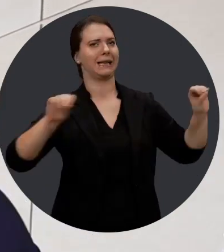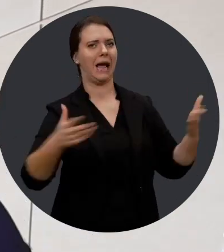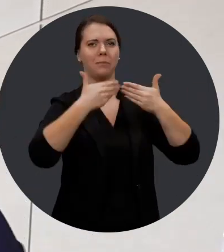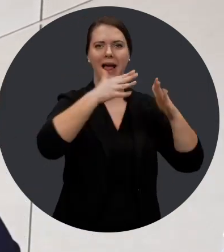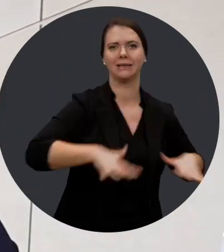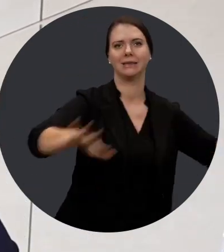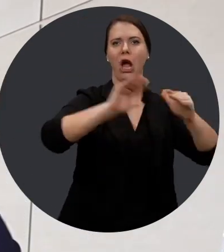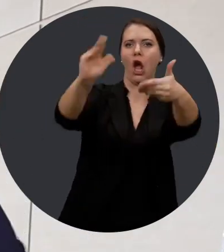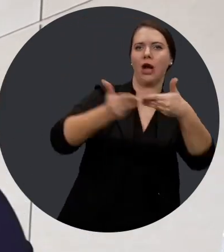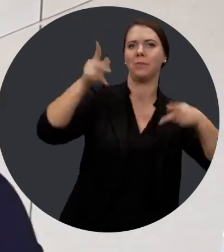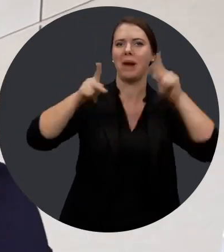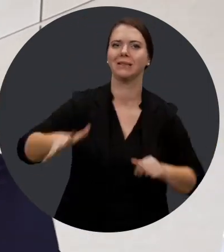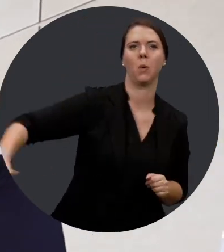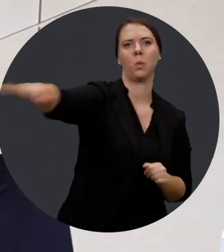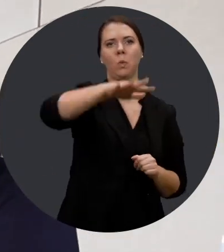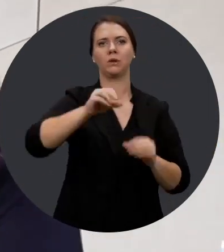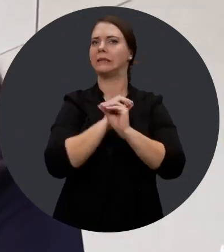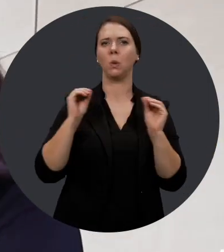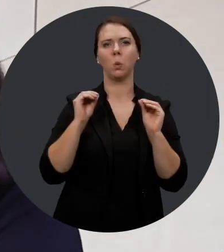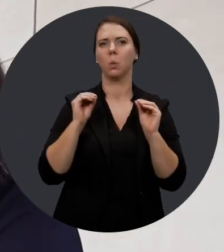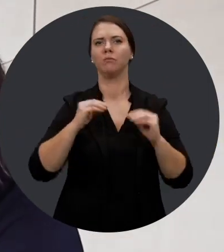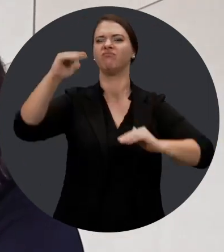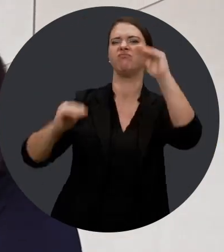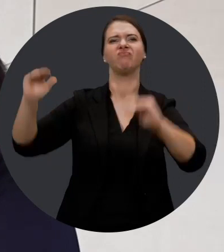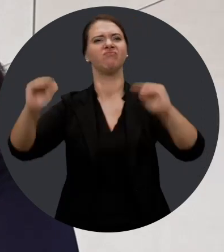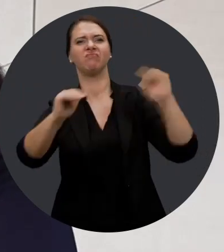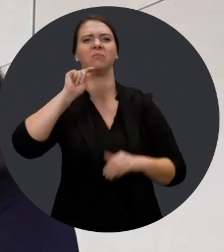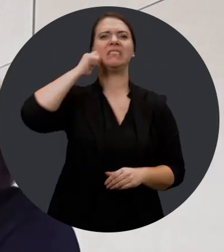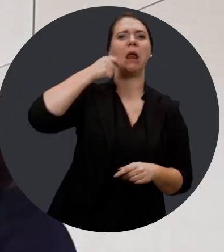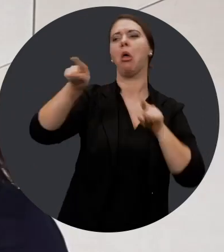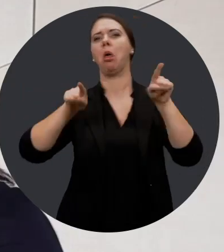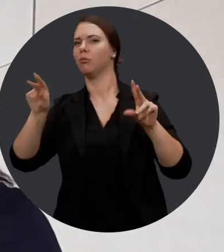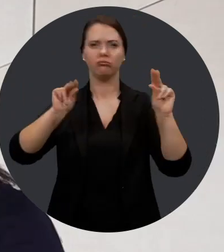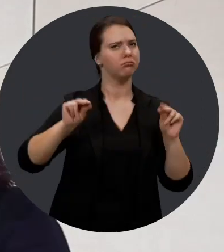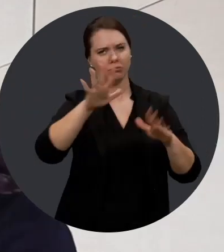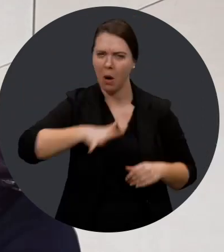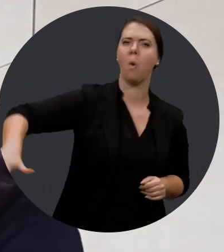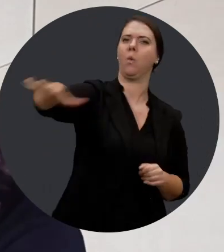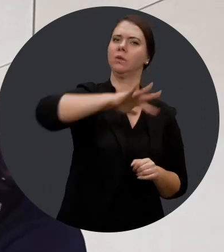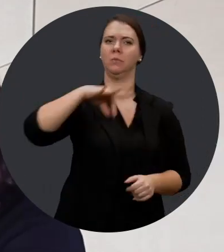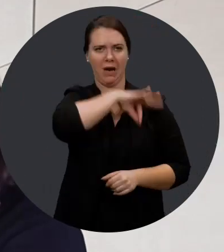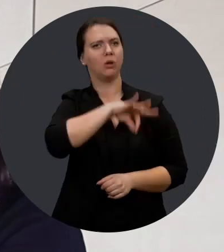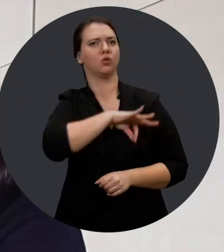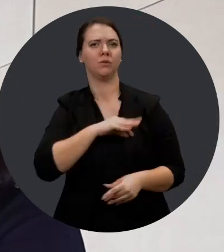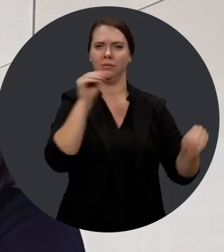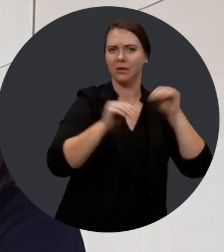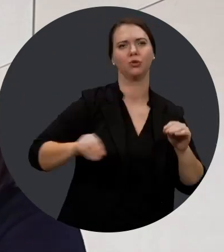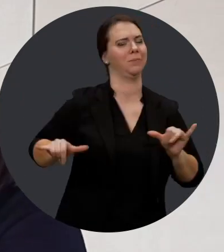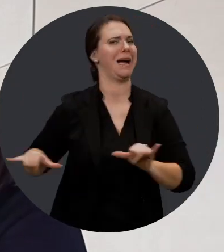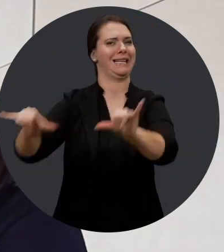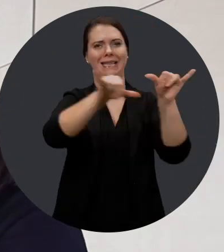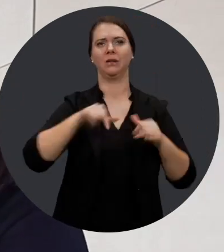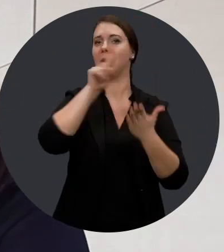un endroit accueillant pour toute la population dans lequel aucun traitement particulier n'est accordé et où tout le monde bénéficie des installations